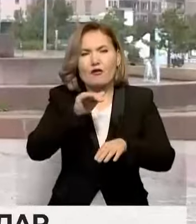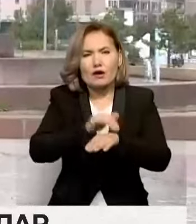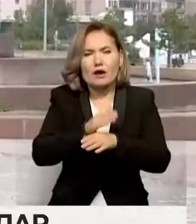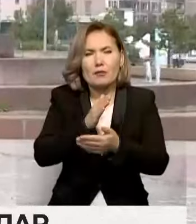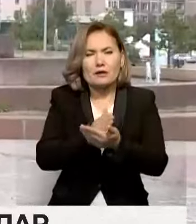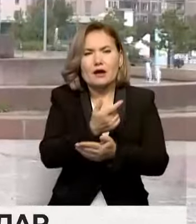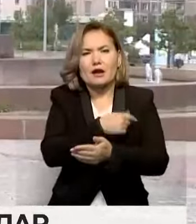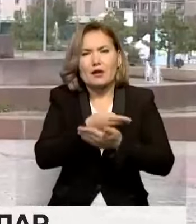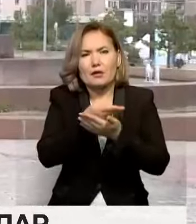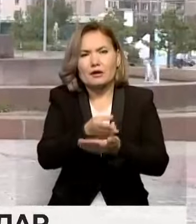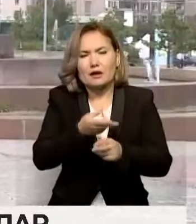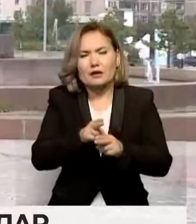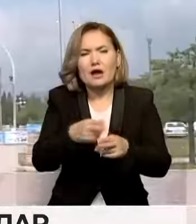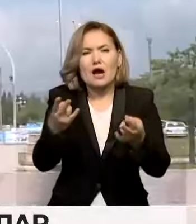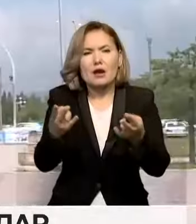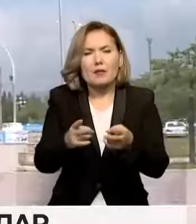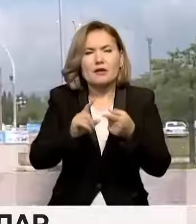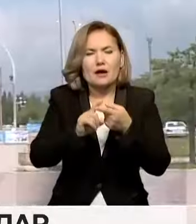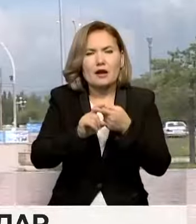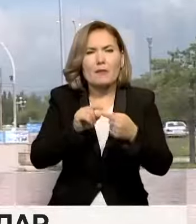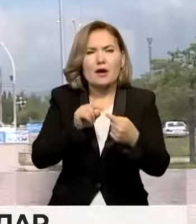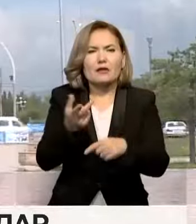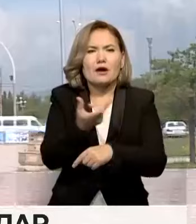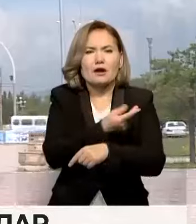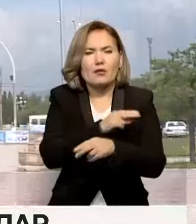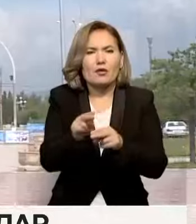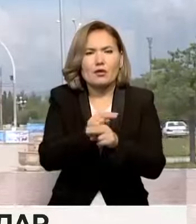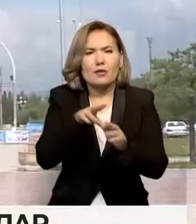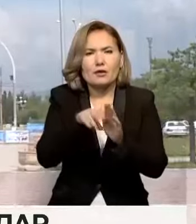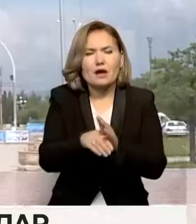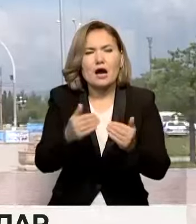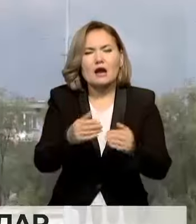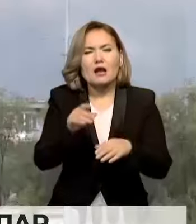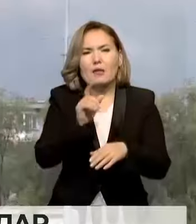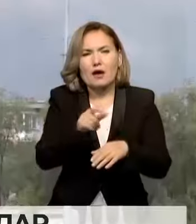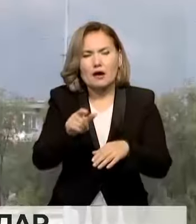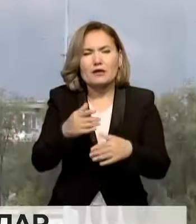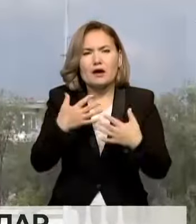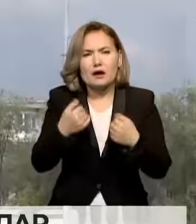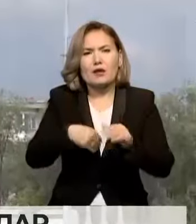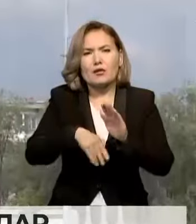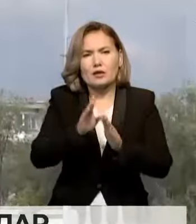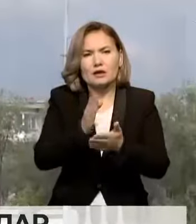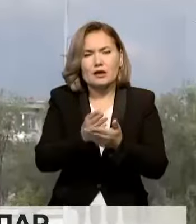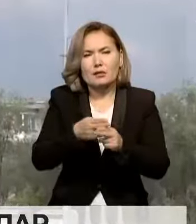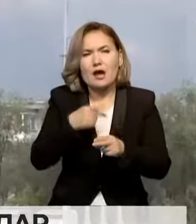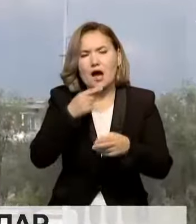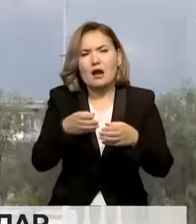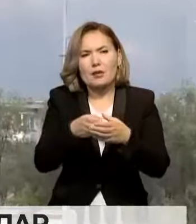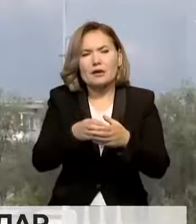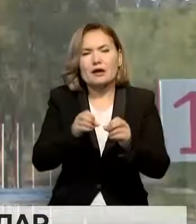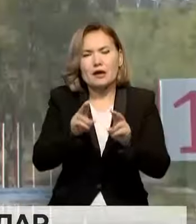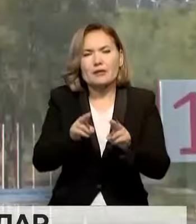инфекция диагнозмен жатқызылған. Қажетті эпидемияға қарсы шаралар жүргізілді. Қазір науқастардың жағдайы қанығаттанарлық, әскери